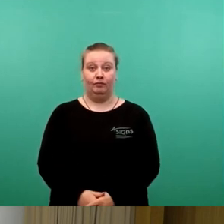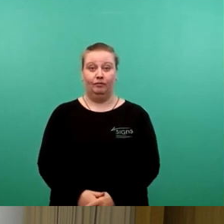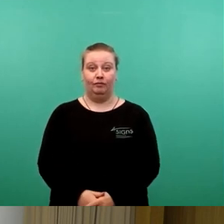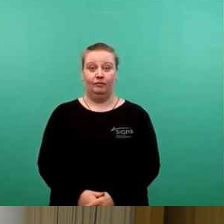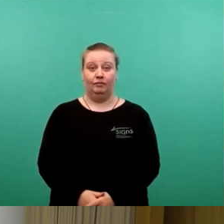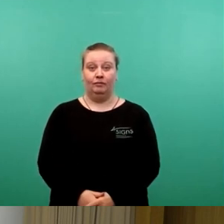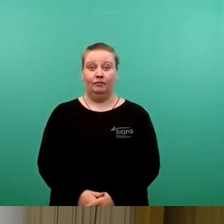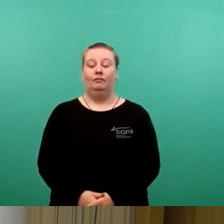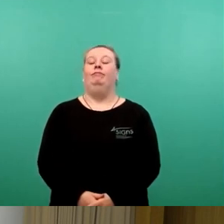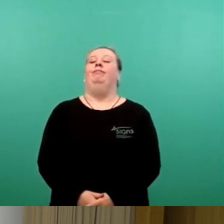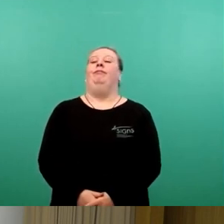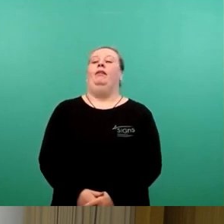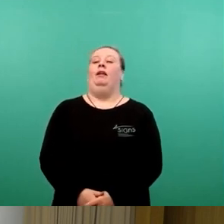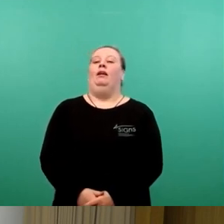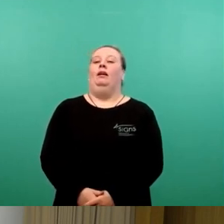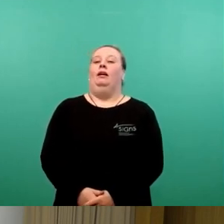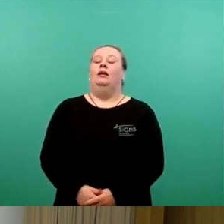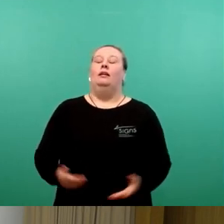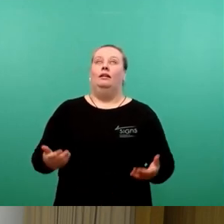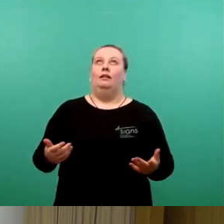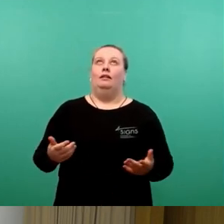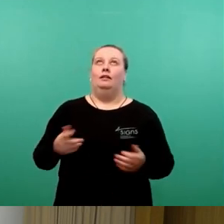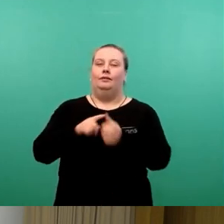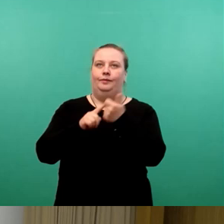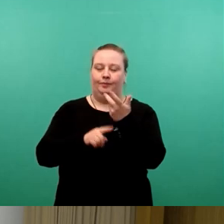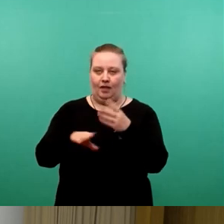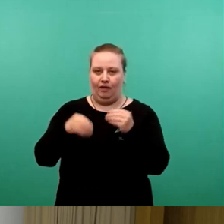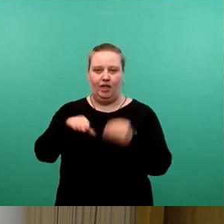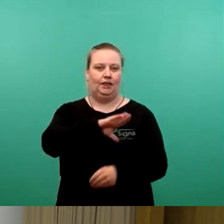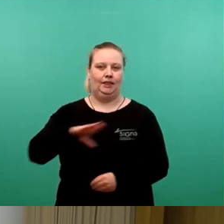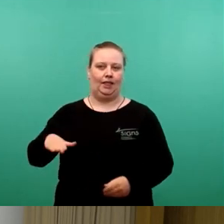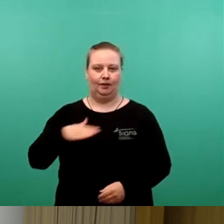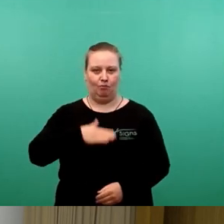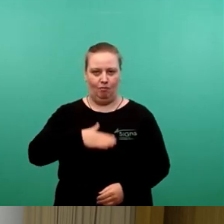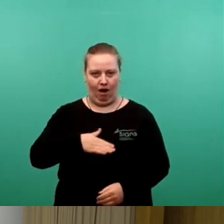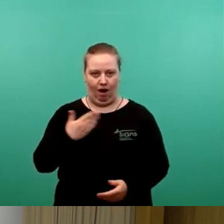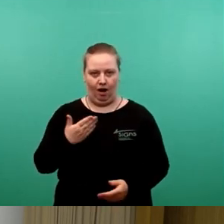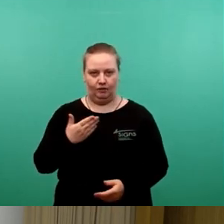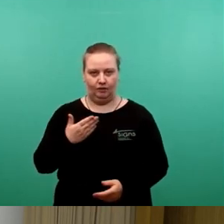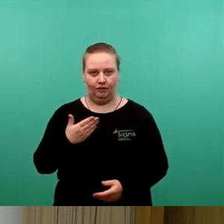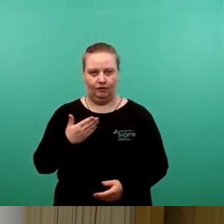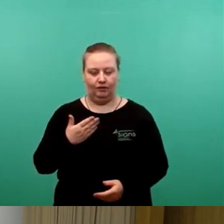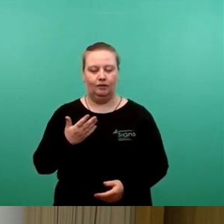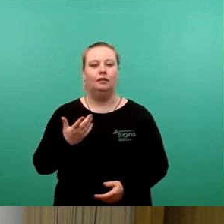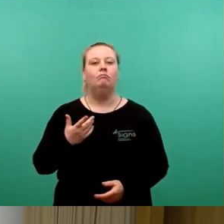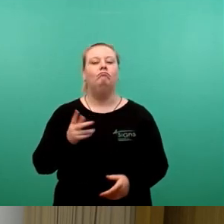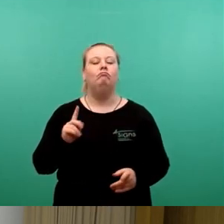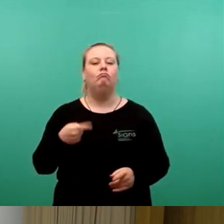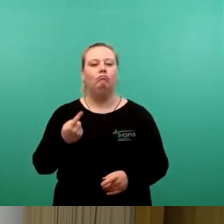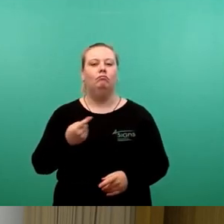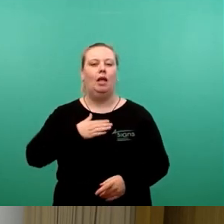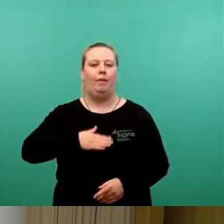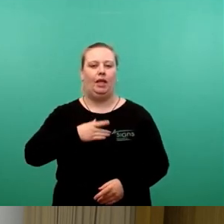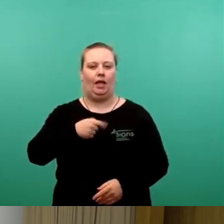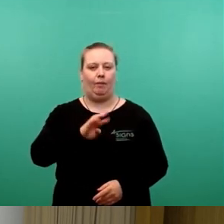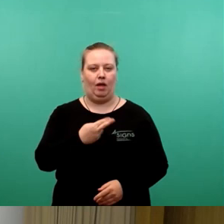Also, fangen wir mal mit dem Sachsenbad an. Hier hat die Bäder GmbH